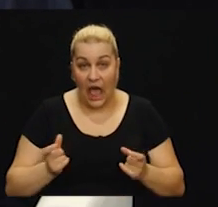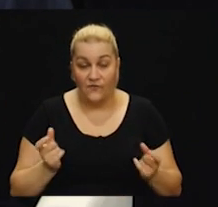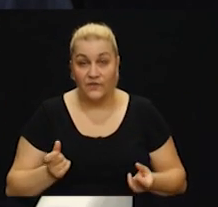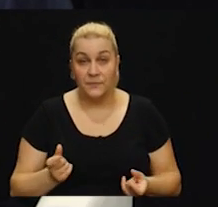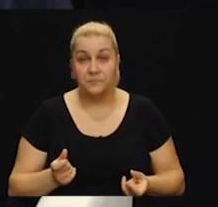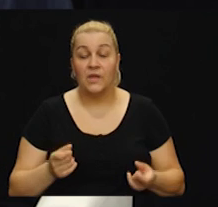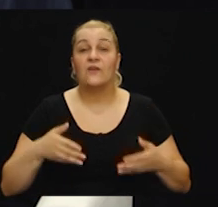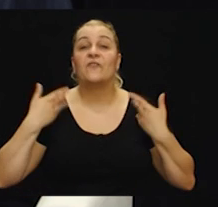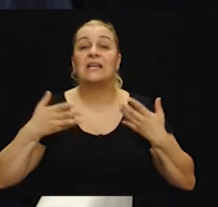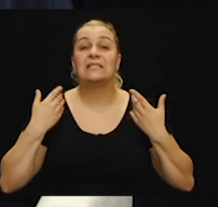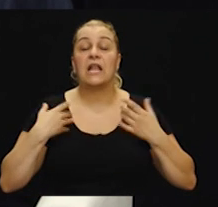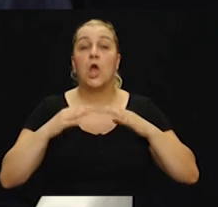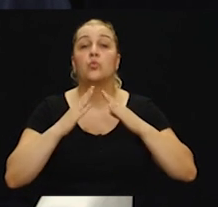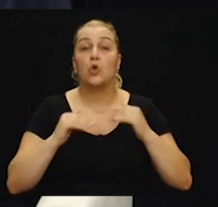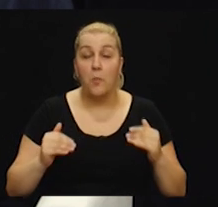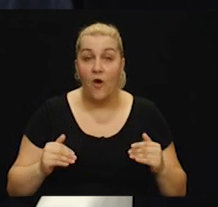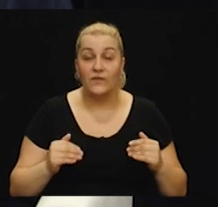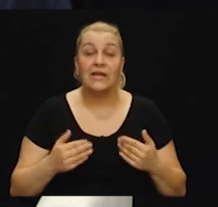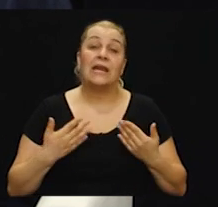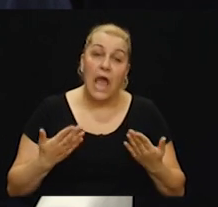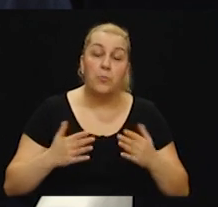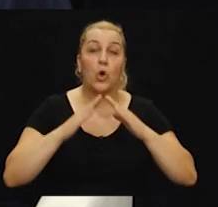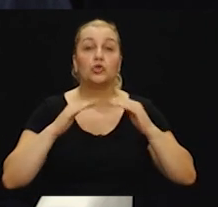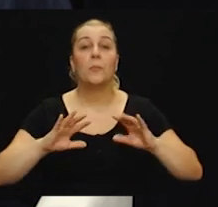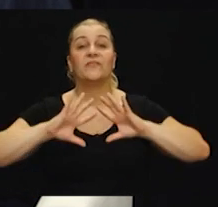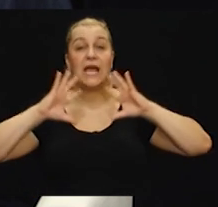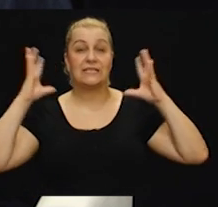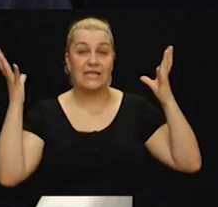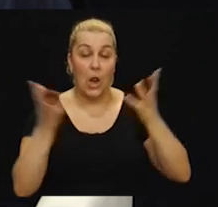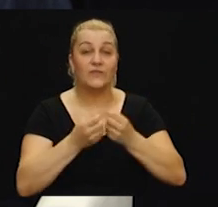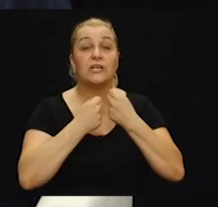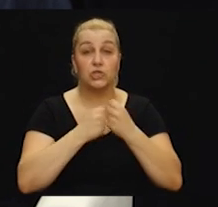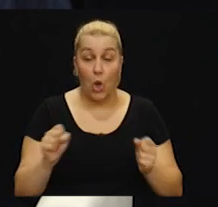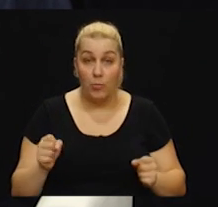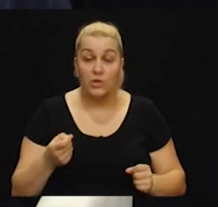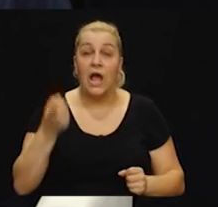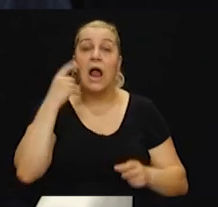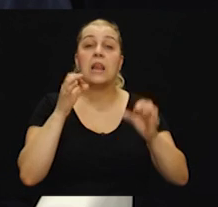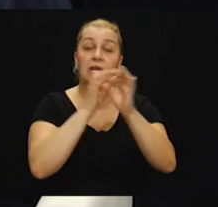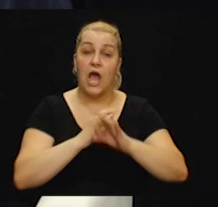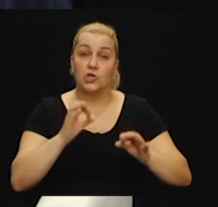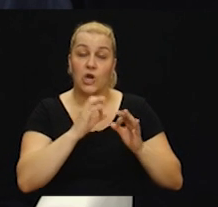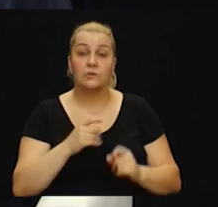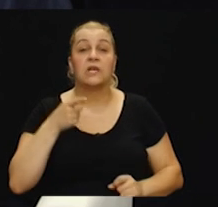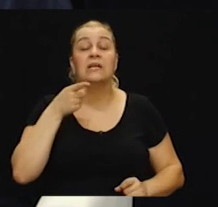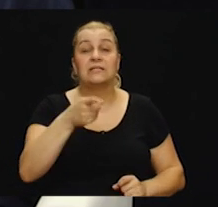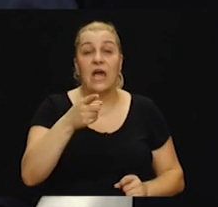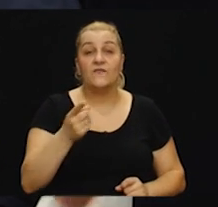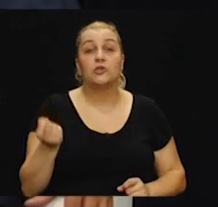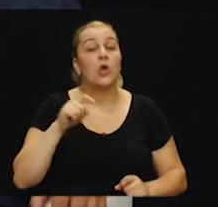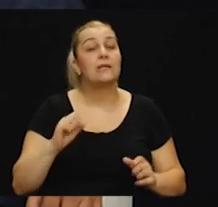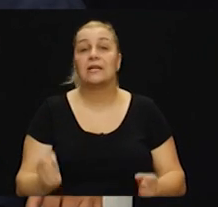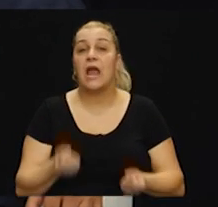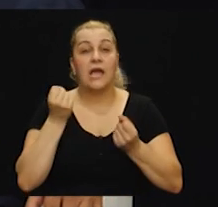veselje u domovini, napokon domovina je cijelovita, slobodna, ali nažalost za vas dolaze